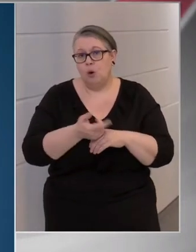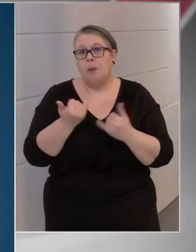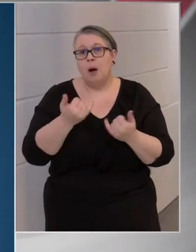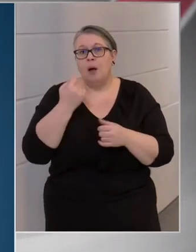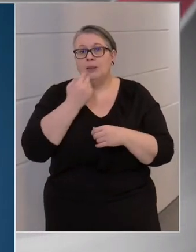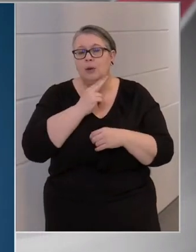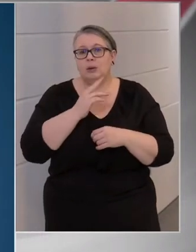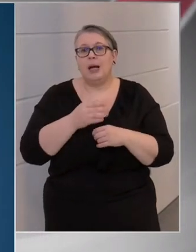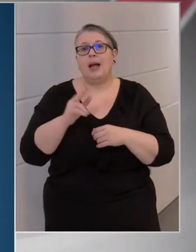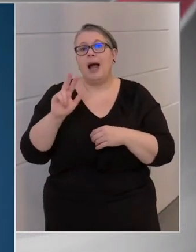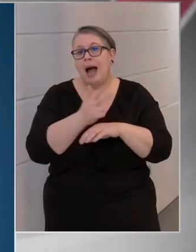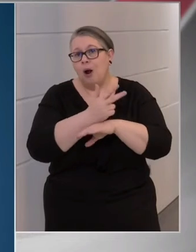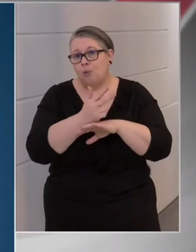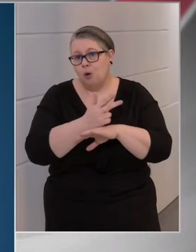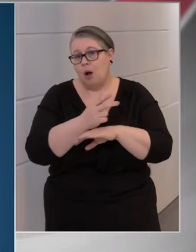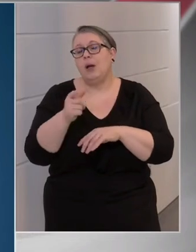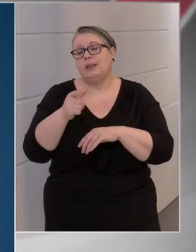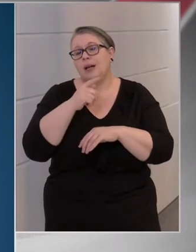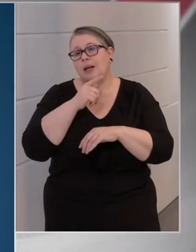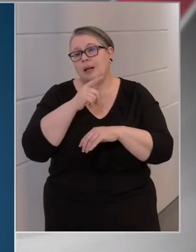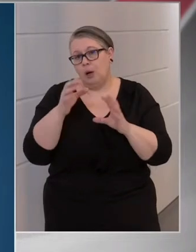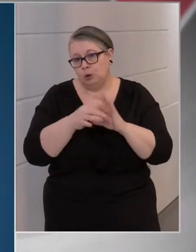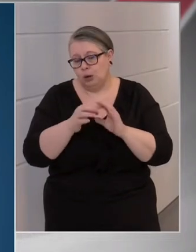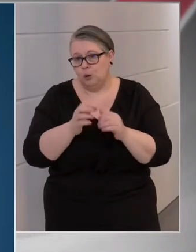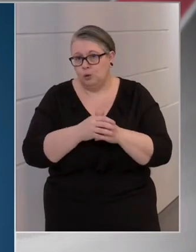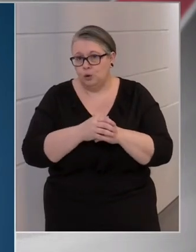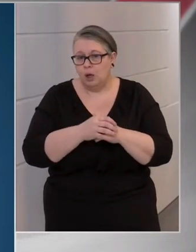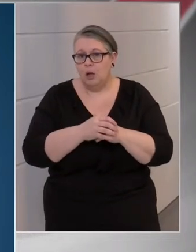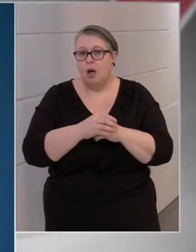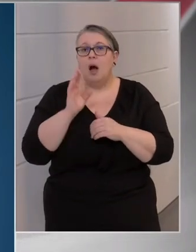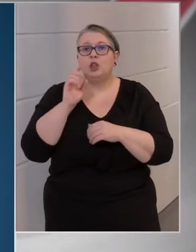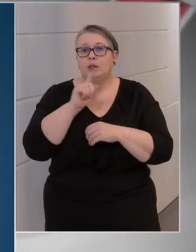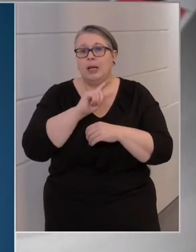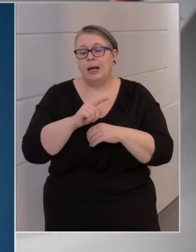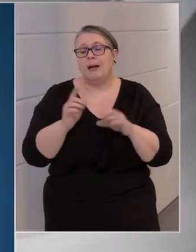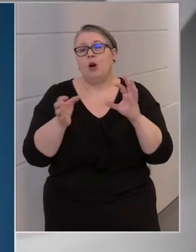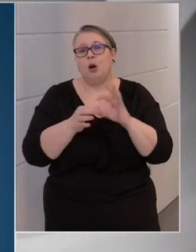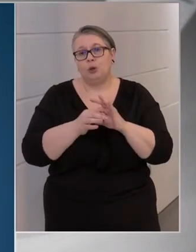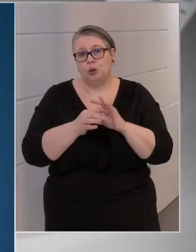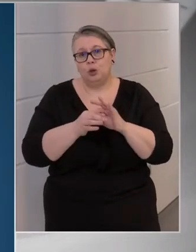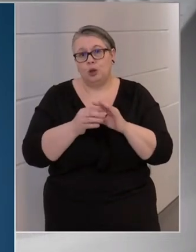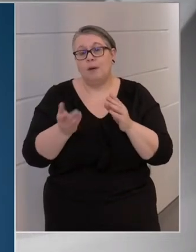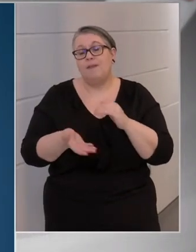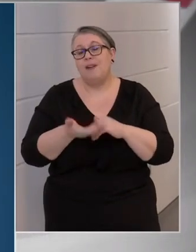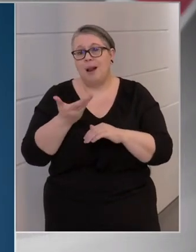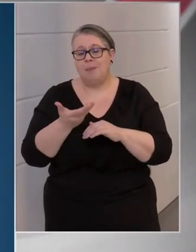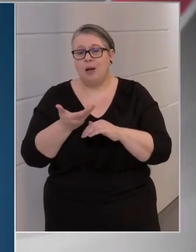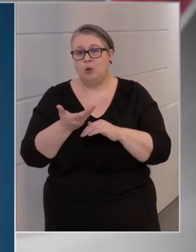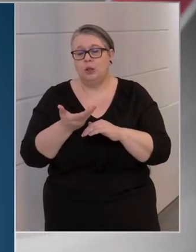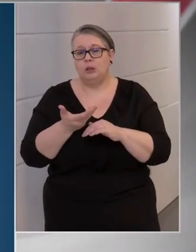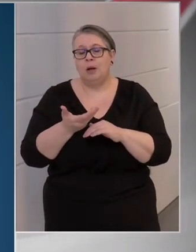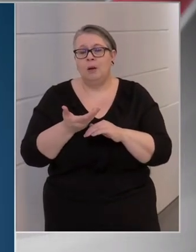délután három órakor ezzel kapcsolatosan. Az AstraZeneca-val kapcsolatosan felmerült